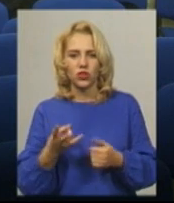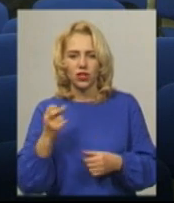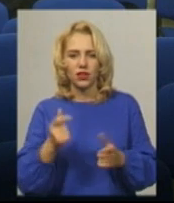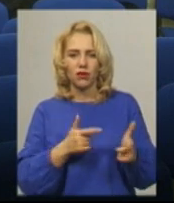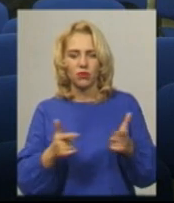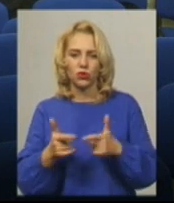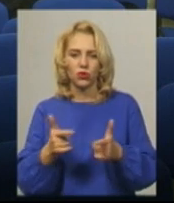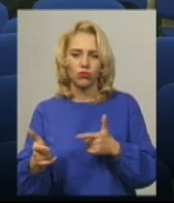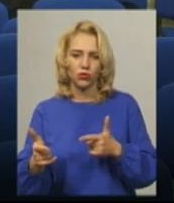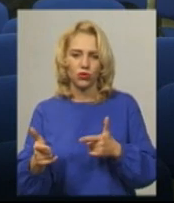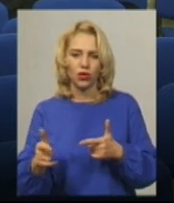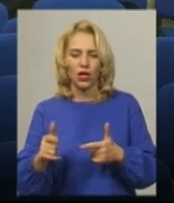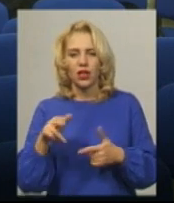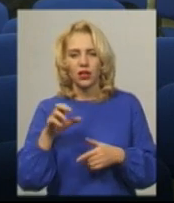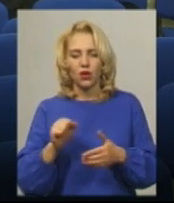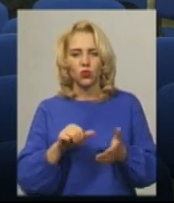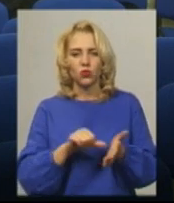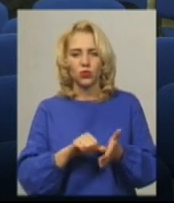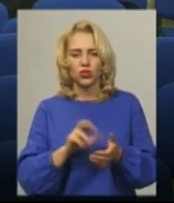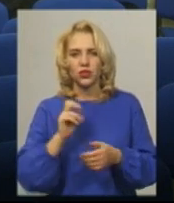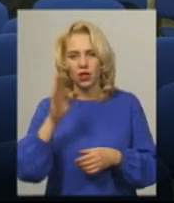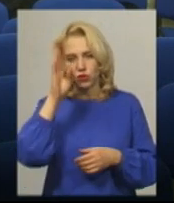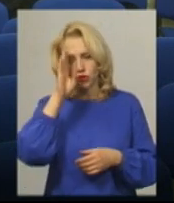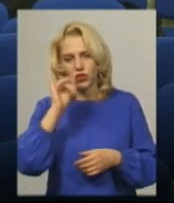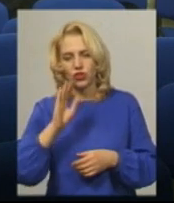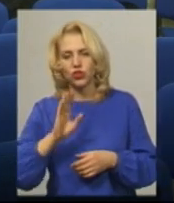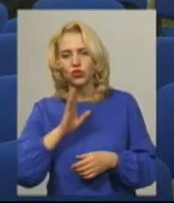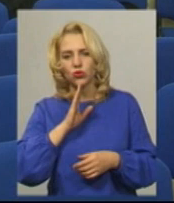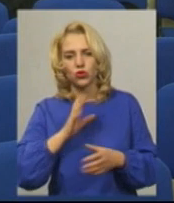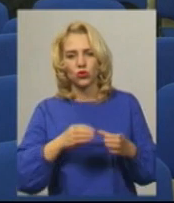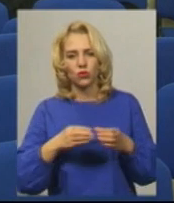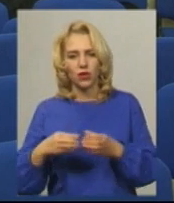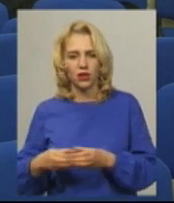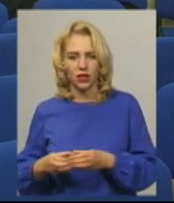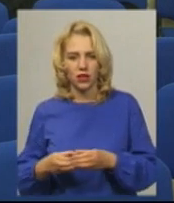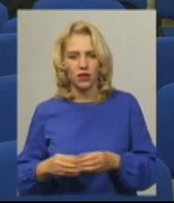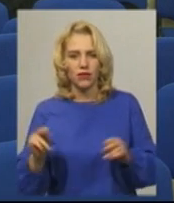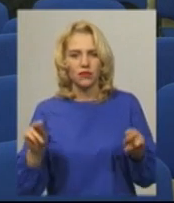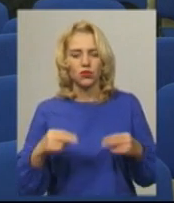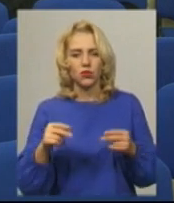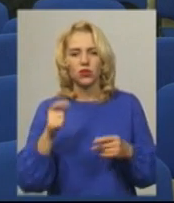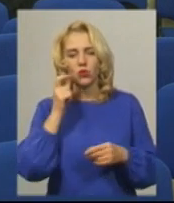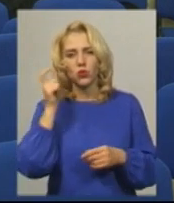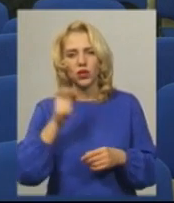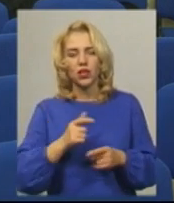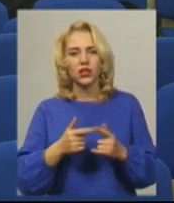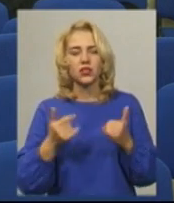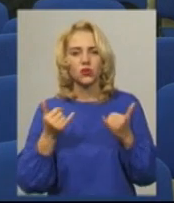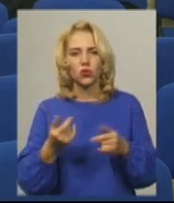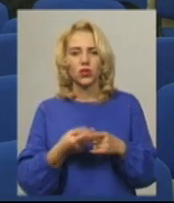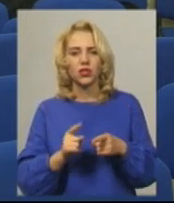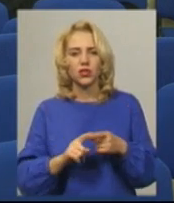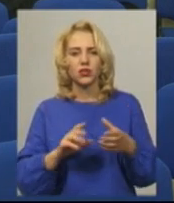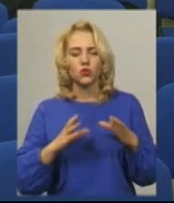підготовку та участь як чоловічої, так і жіночої команди в чемпіонаті України. Сьогодні це